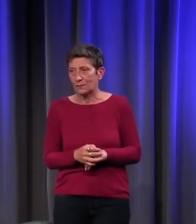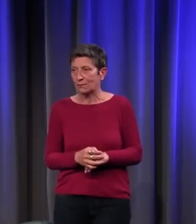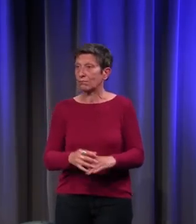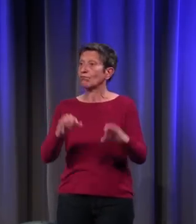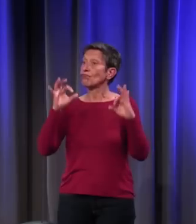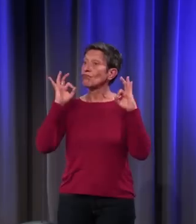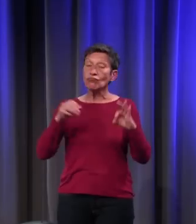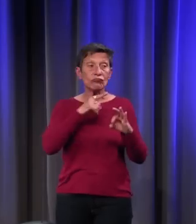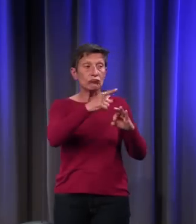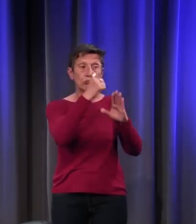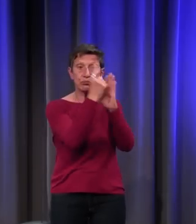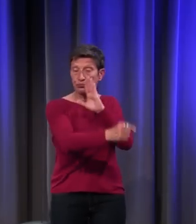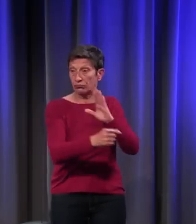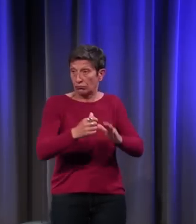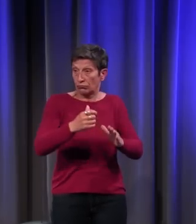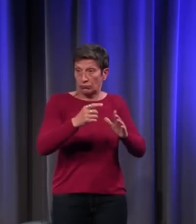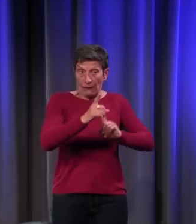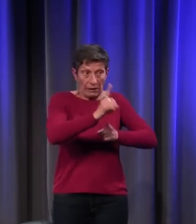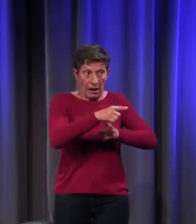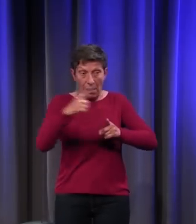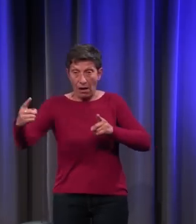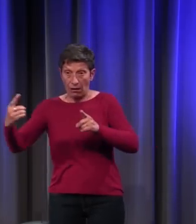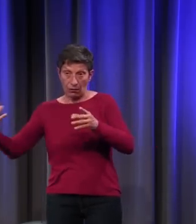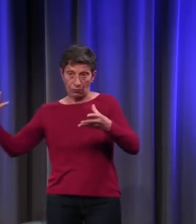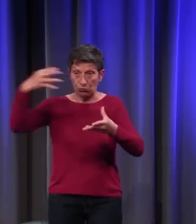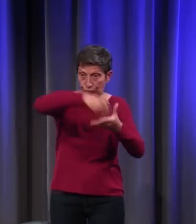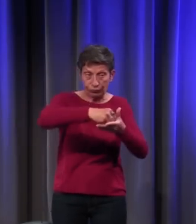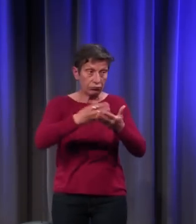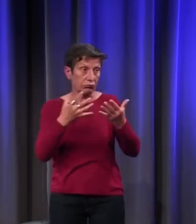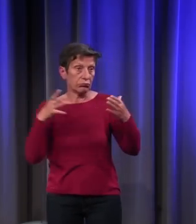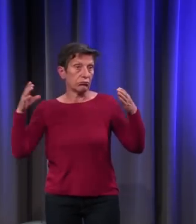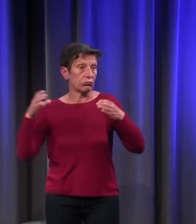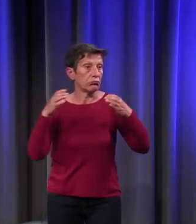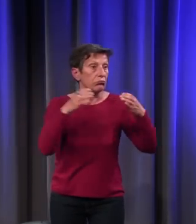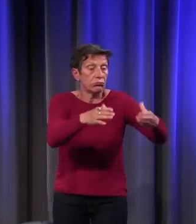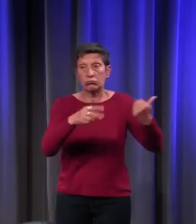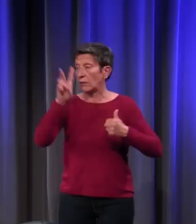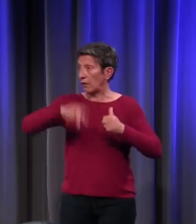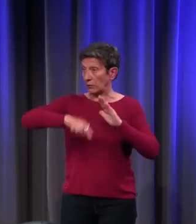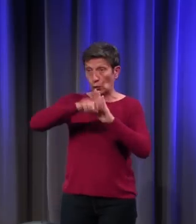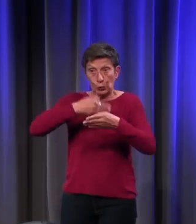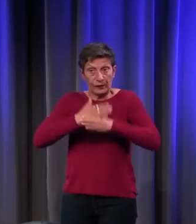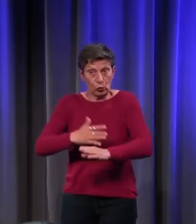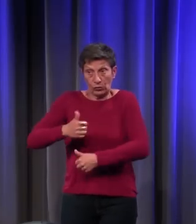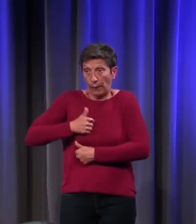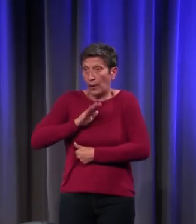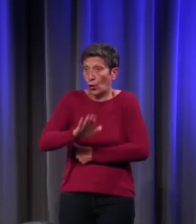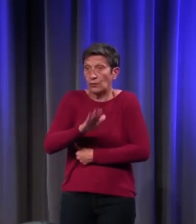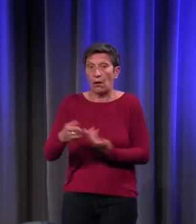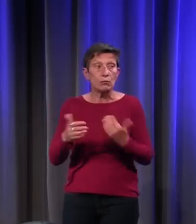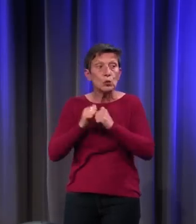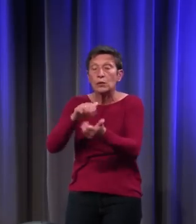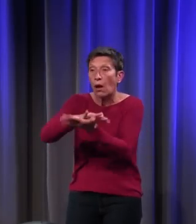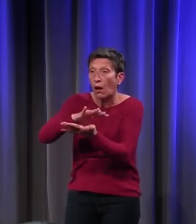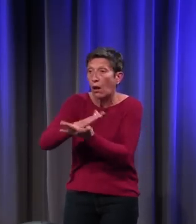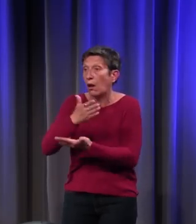quand ils font la guerre. C'est une armée prévue par les statuts, en quelque sorte, quand on a l'âge et